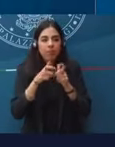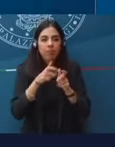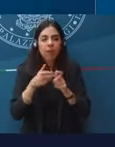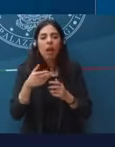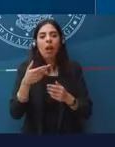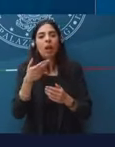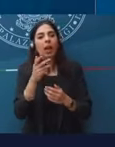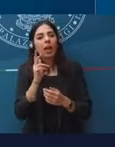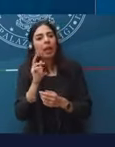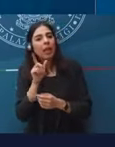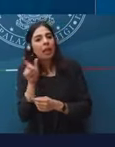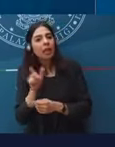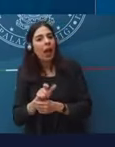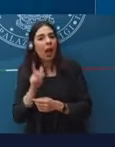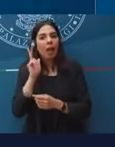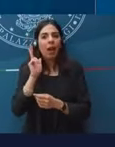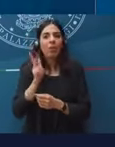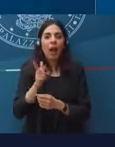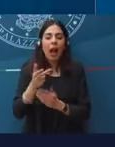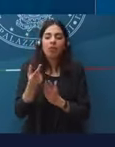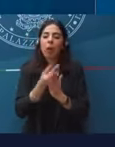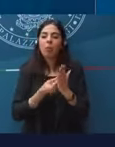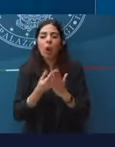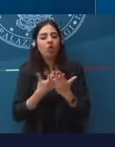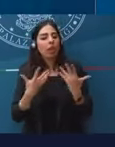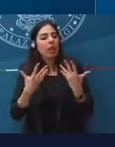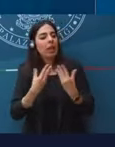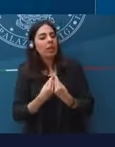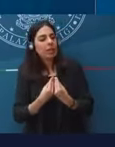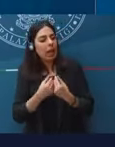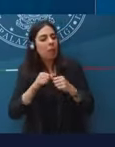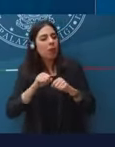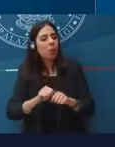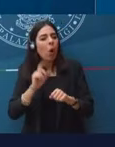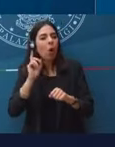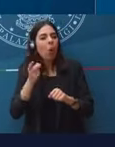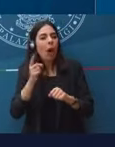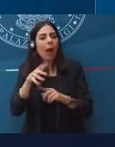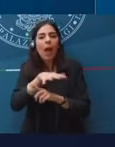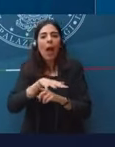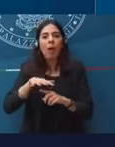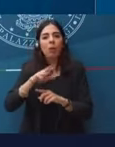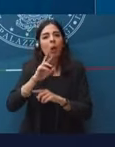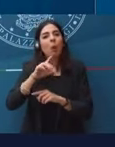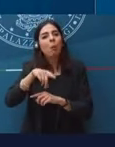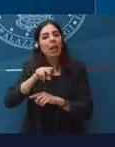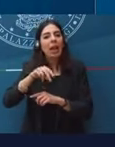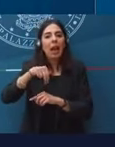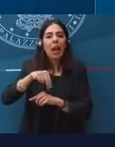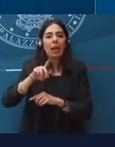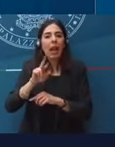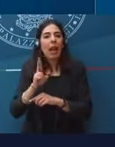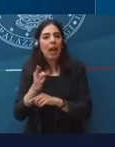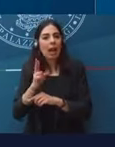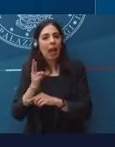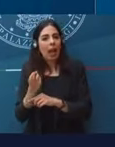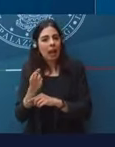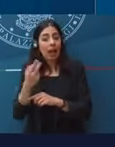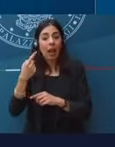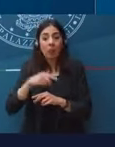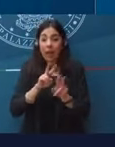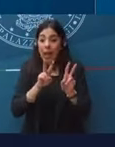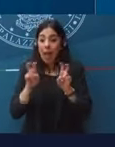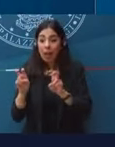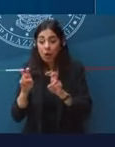svolgere congiuntamente nell'ambito del programma nazionale, il PNRR. Di questi temi l'EMER